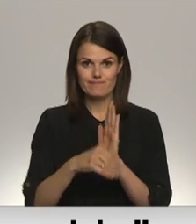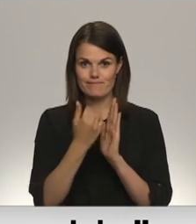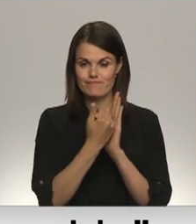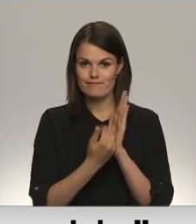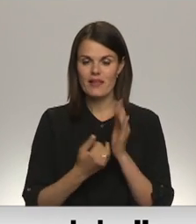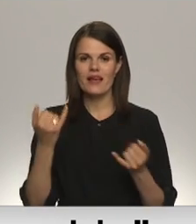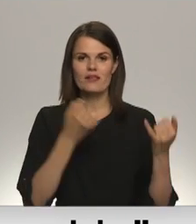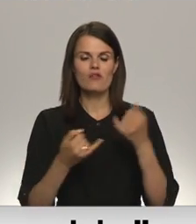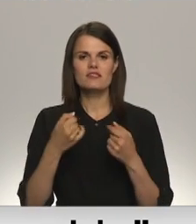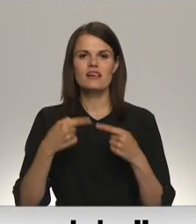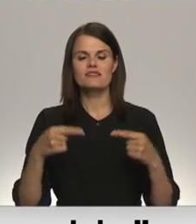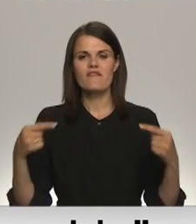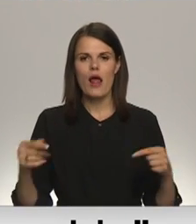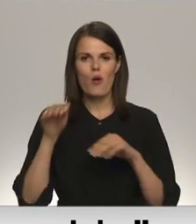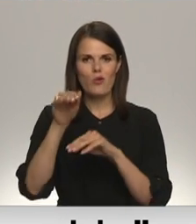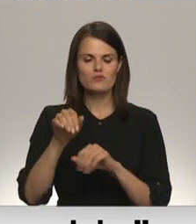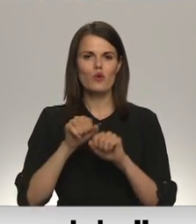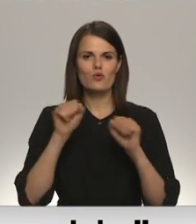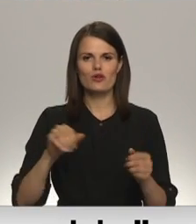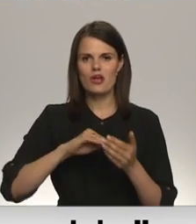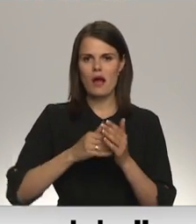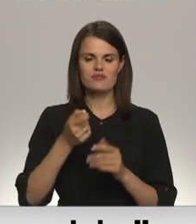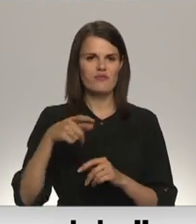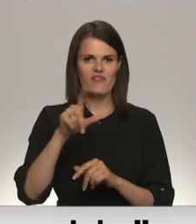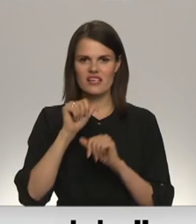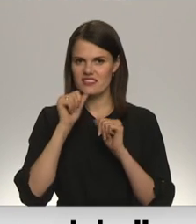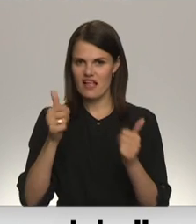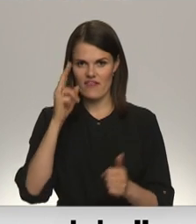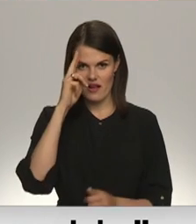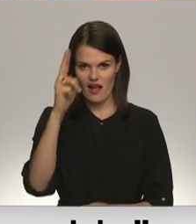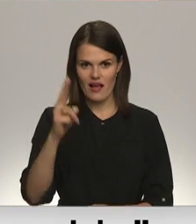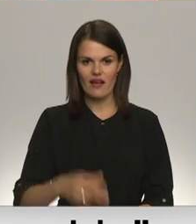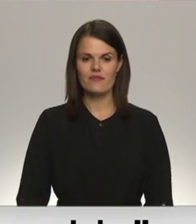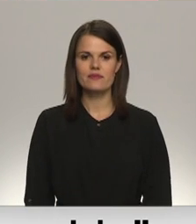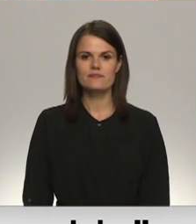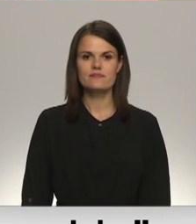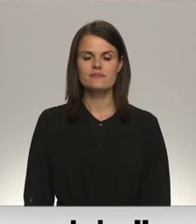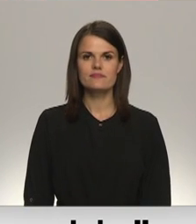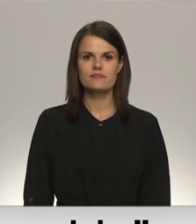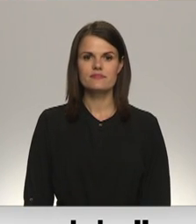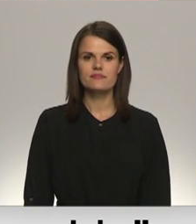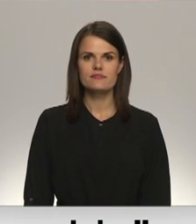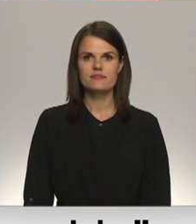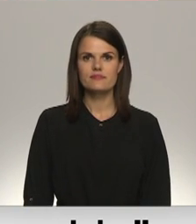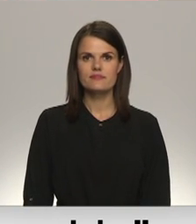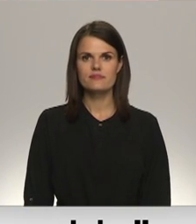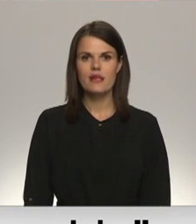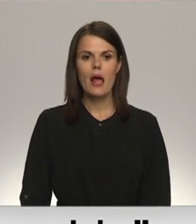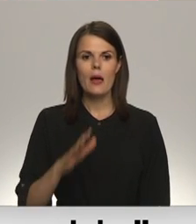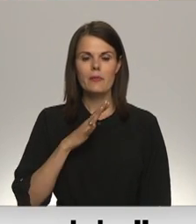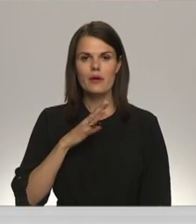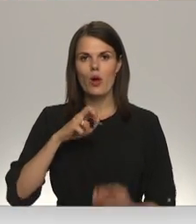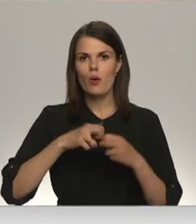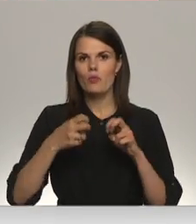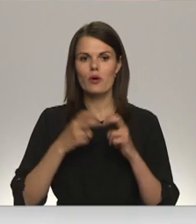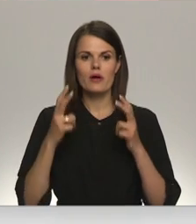toksiskās vielas uzglabāšanai drošas apstākļus uzņēmums vairs nespēja garantēt. Bija problēma, ka nebūs iespējams